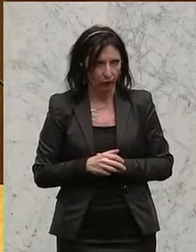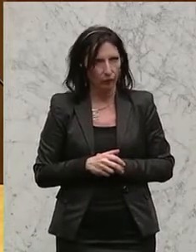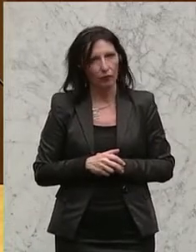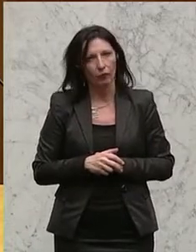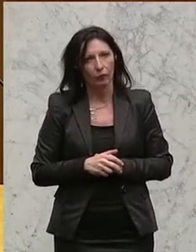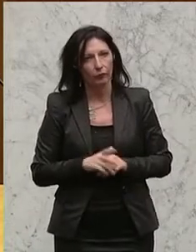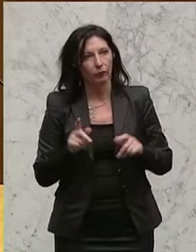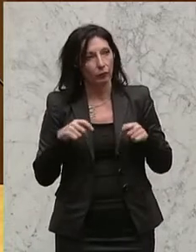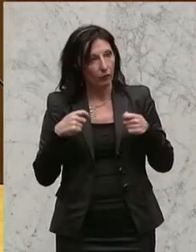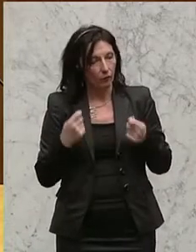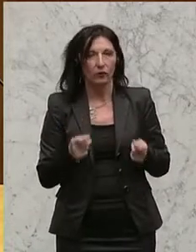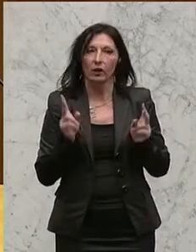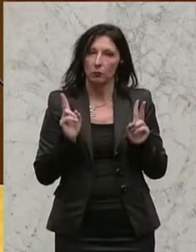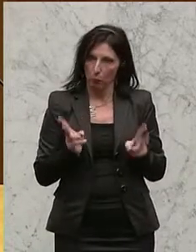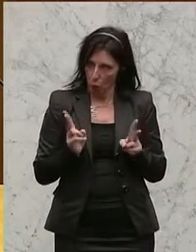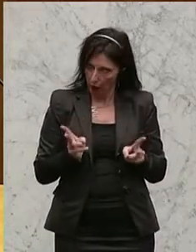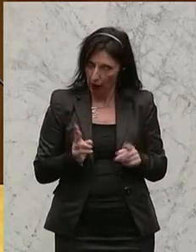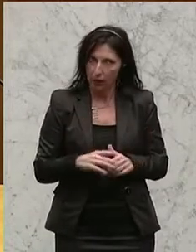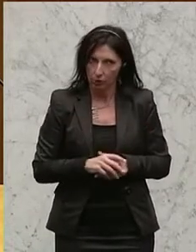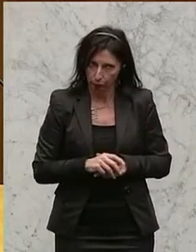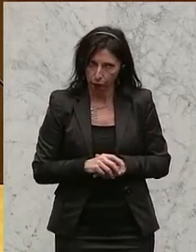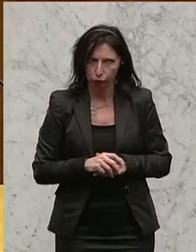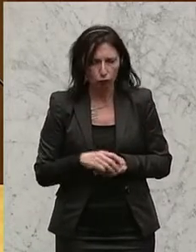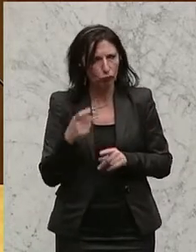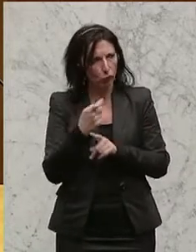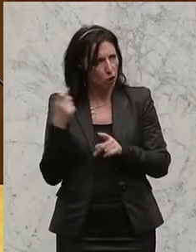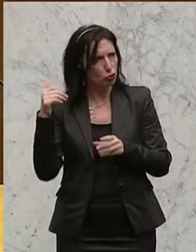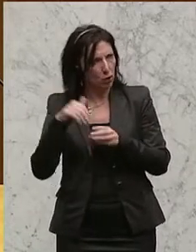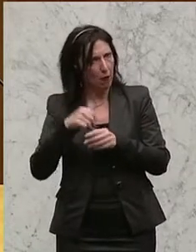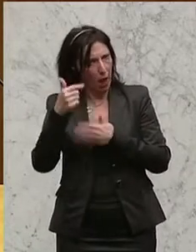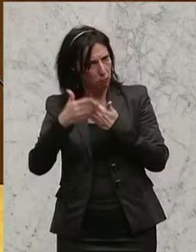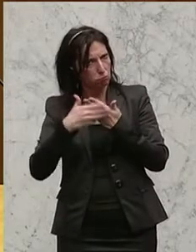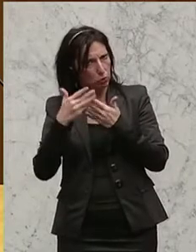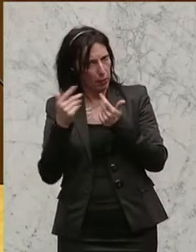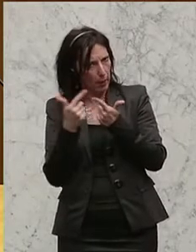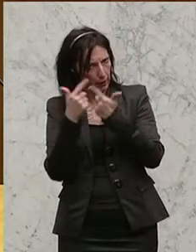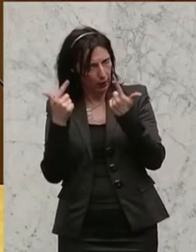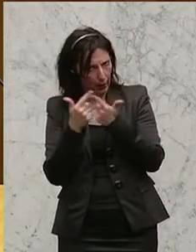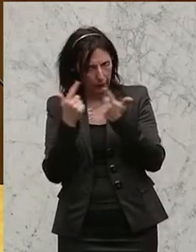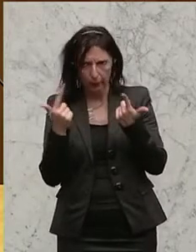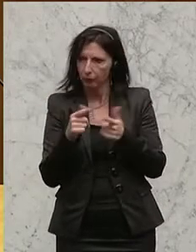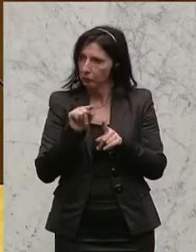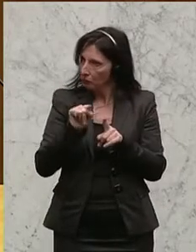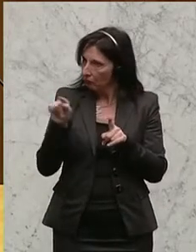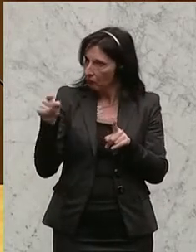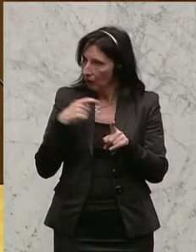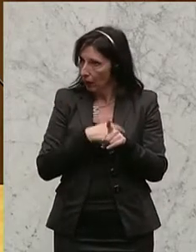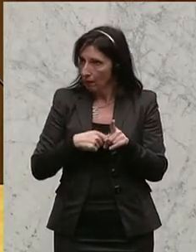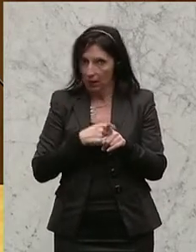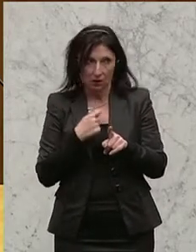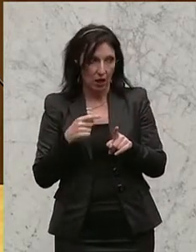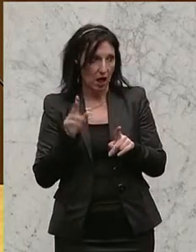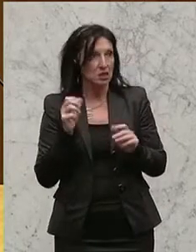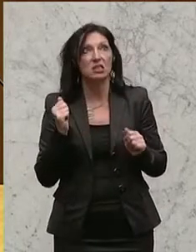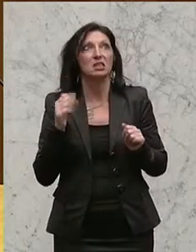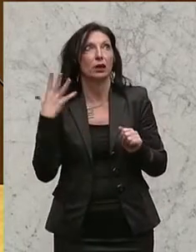gibt Möglichkeiten, ich habe Ihnen im Ausschuss ja ein Beispiel erwähnt und auch wenn die Widerstände vielleicht sogar von Ihrer Fraktion dann wieder ganz enorm